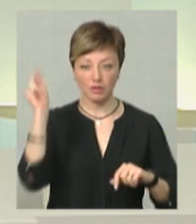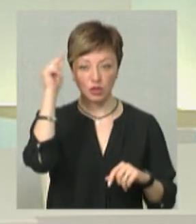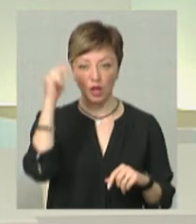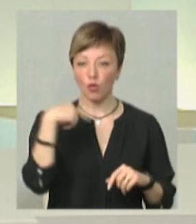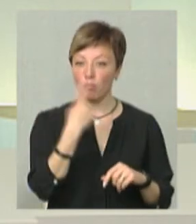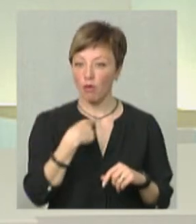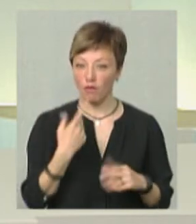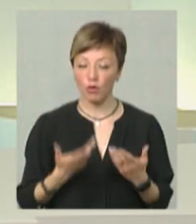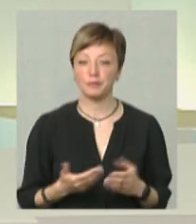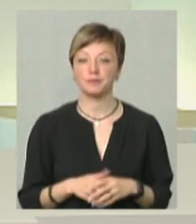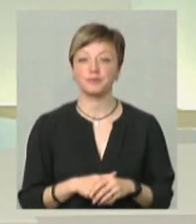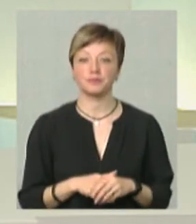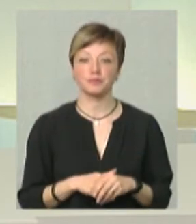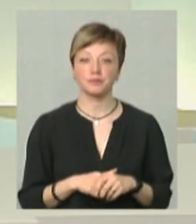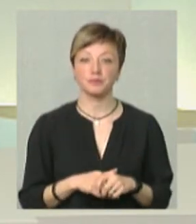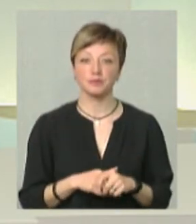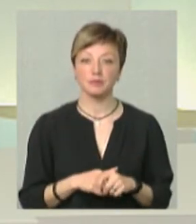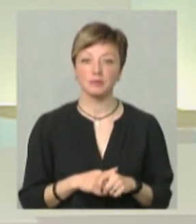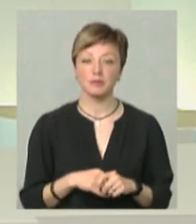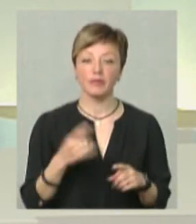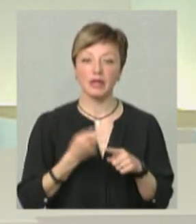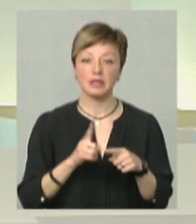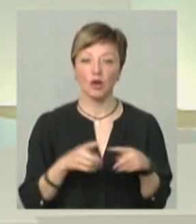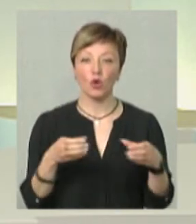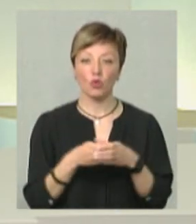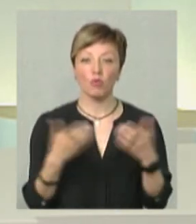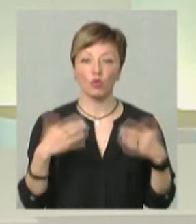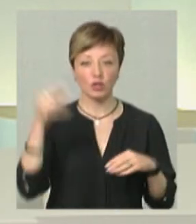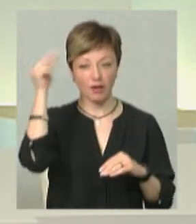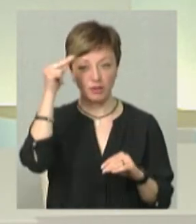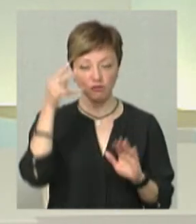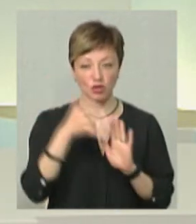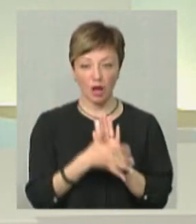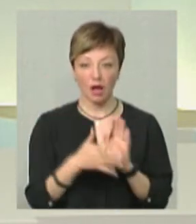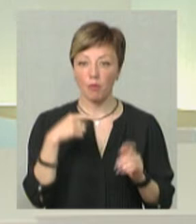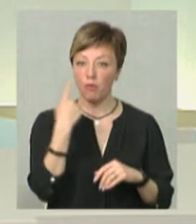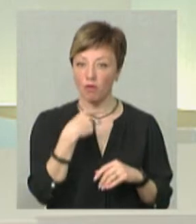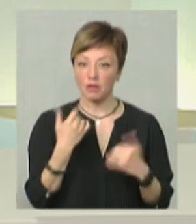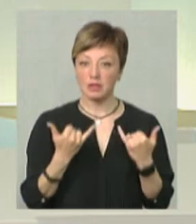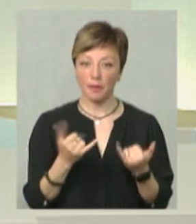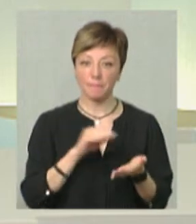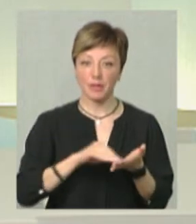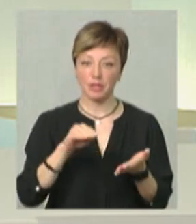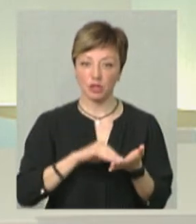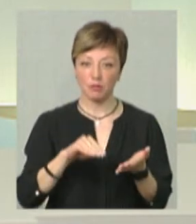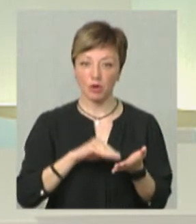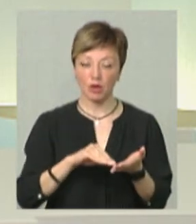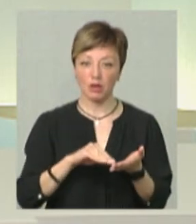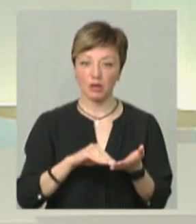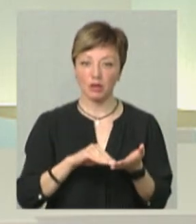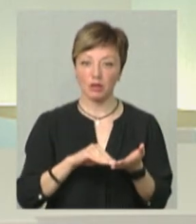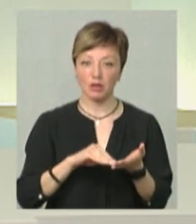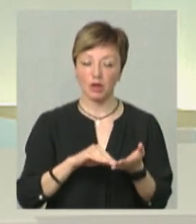вивчають нідерландську мову, ця група уже вивчає нідерландську, а ми зараз пишемо,